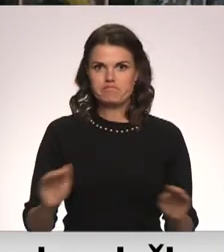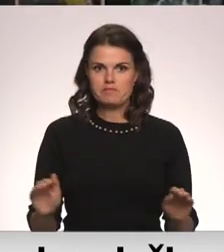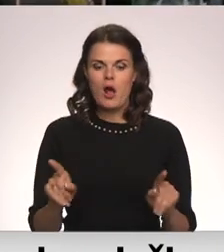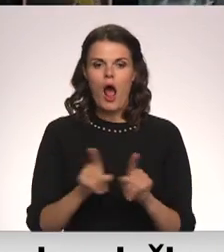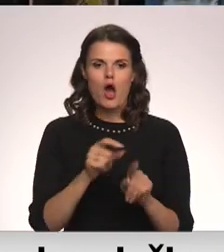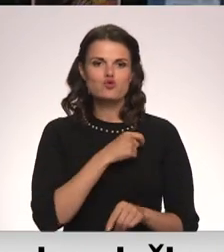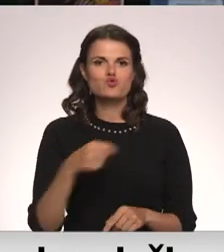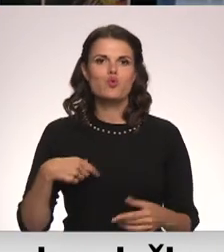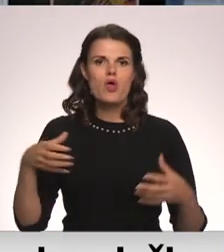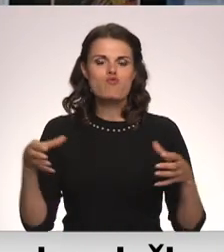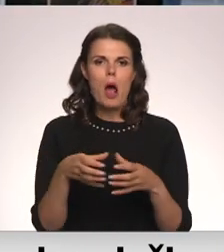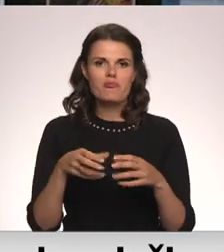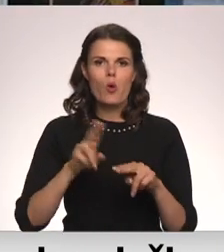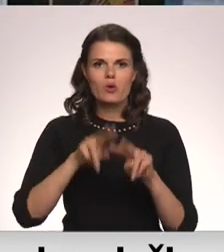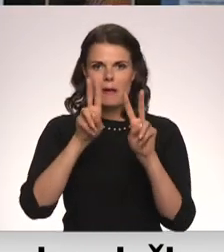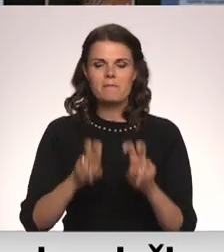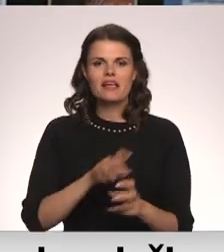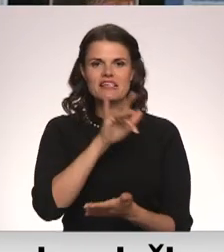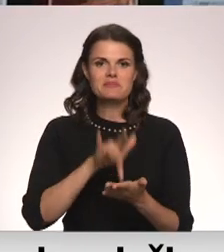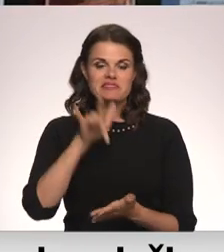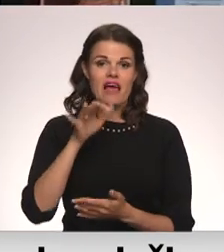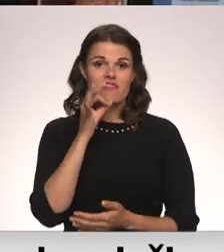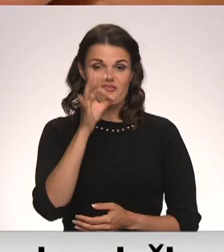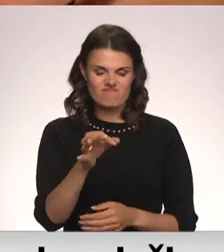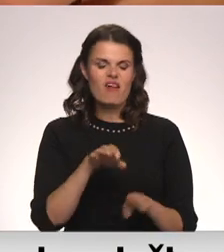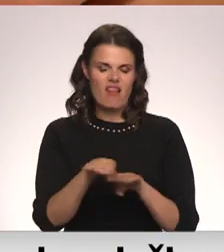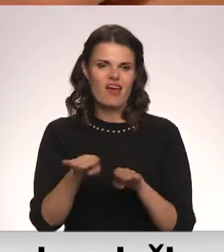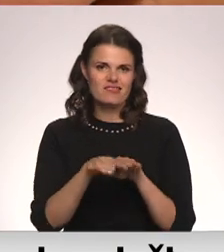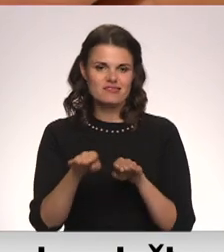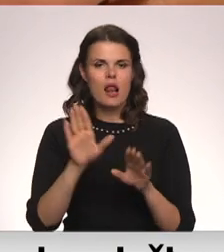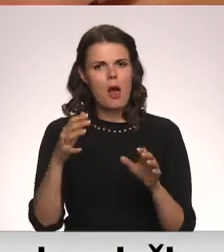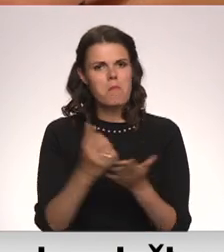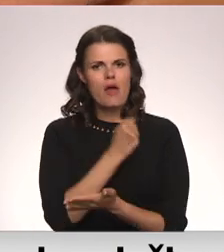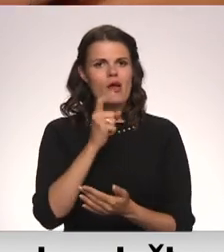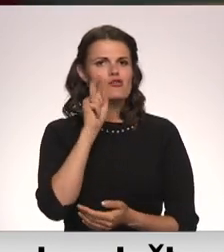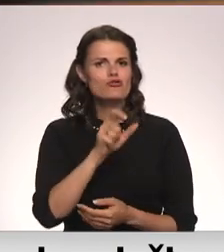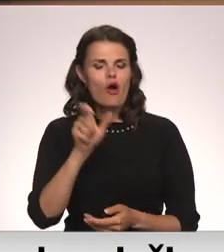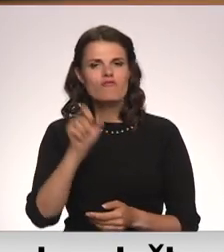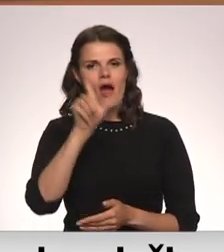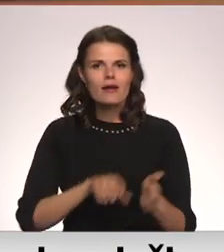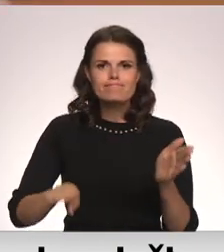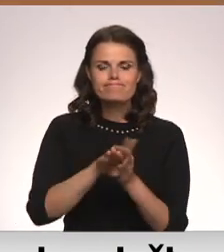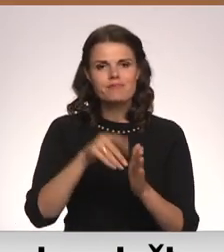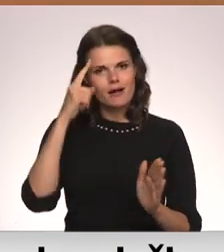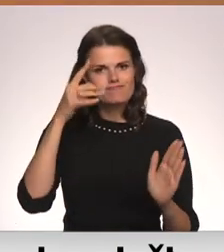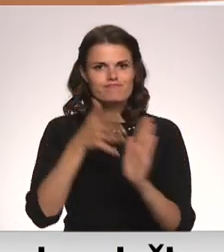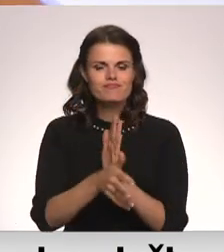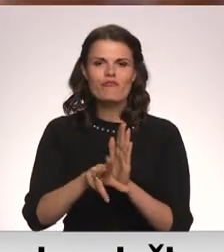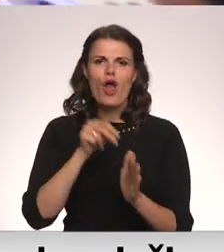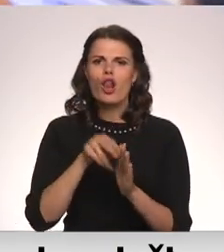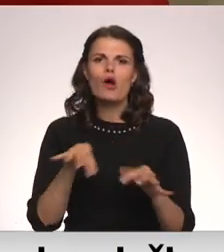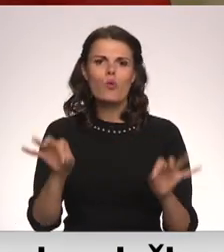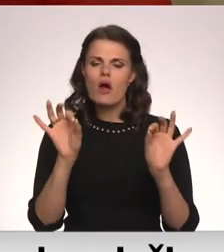studenta apvienībā un pētniecības centrā providus uzskata līdzīgi. Lai panāktu jauniešu līdzdalību un izpratni par vēlēšanu